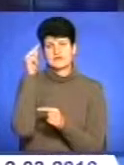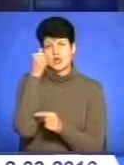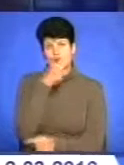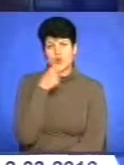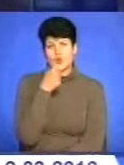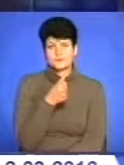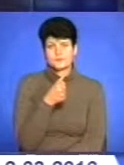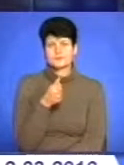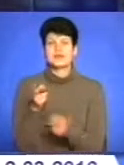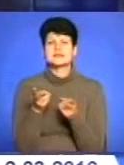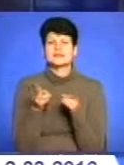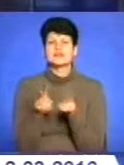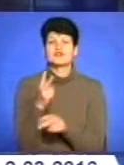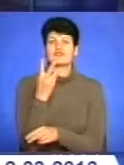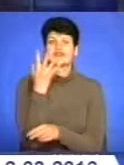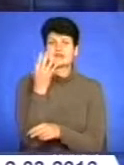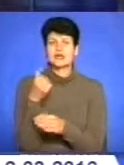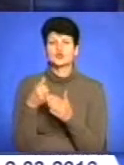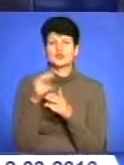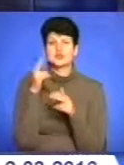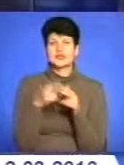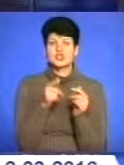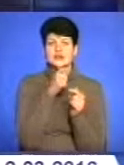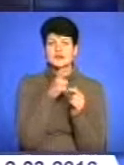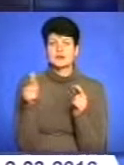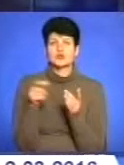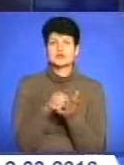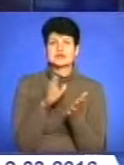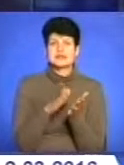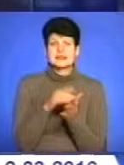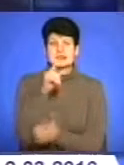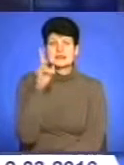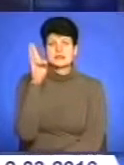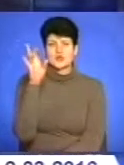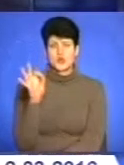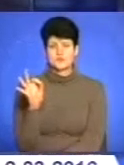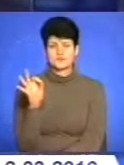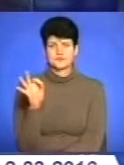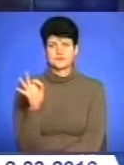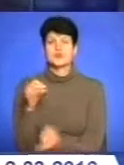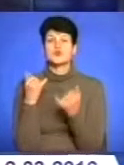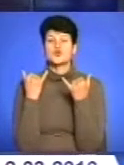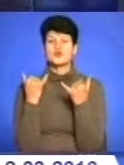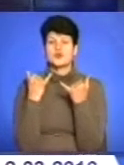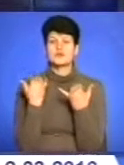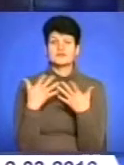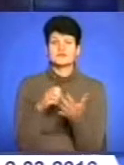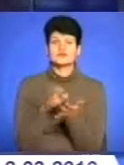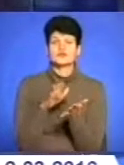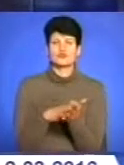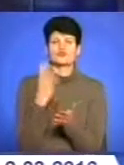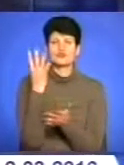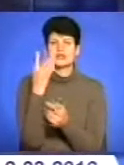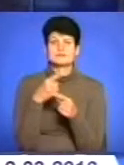Залишилося два дні до закінчення терміну реєстрації на зовнішнє незалежне оцінювання. На сьогодні вже зареєстровано майже 4